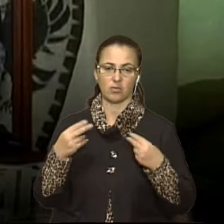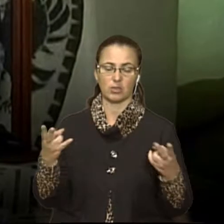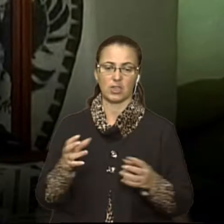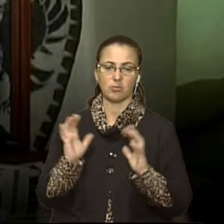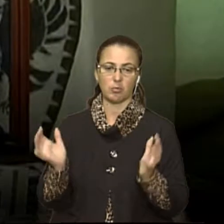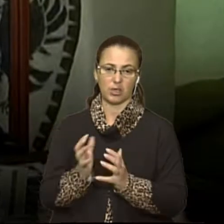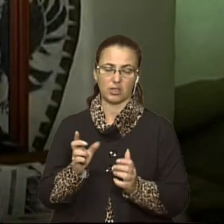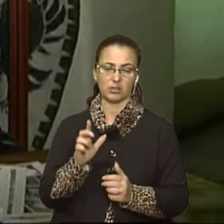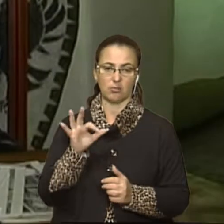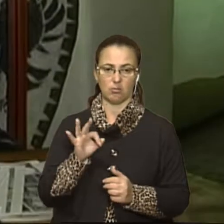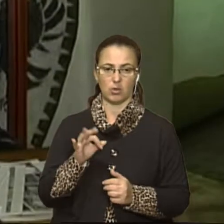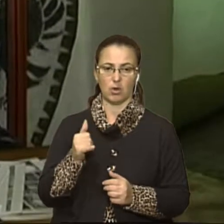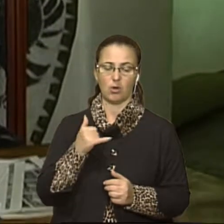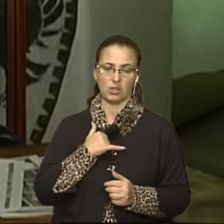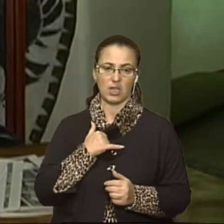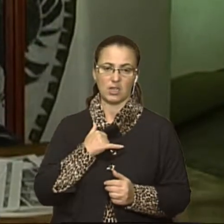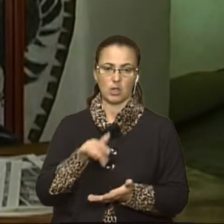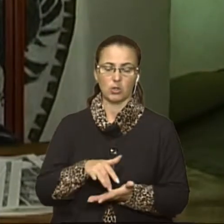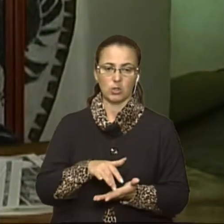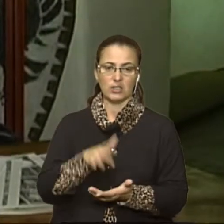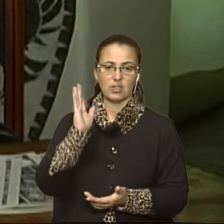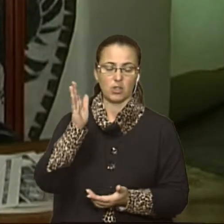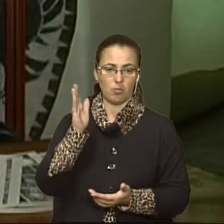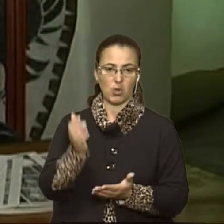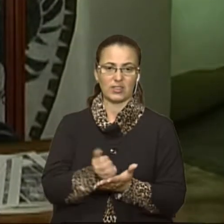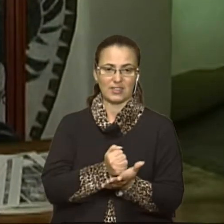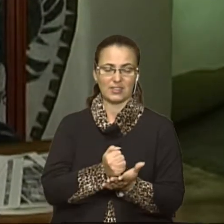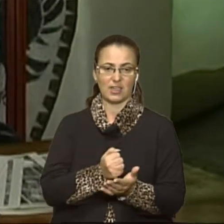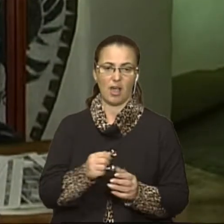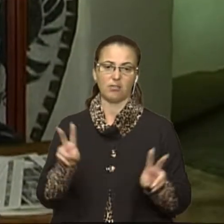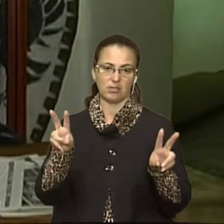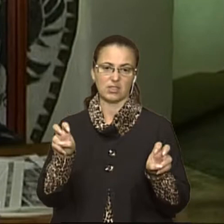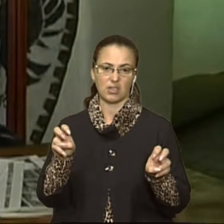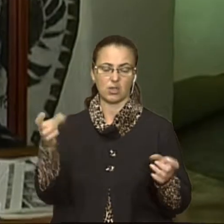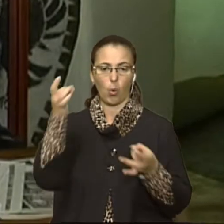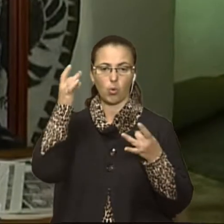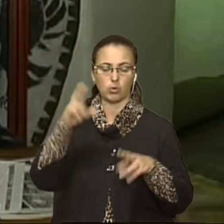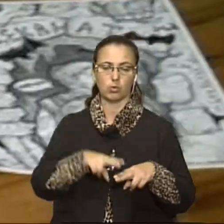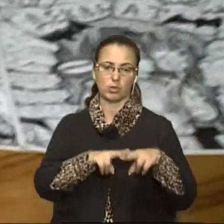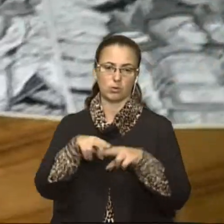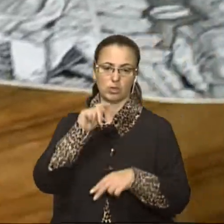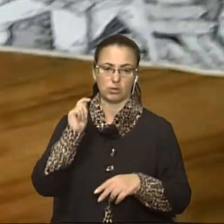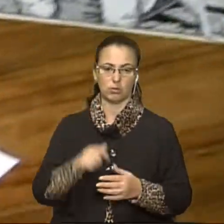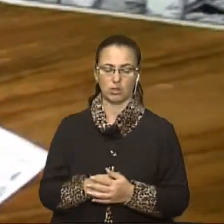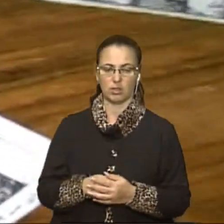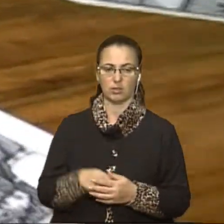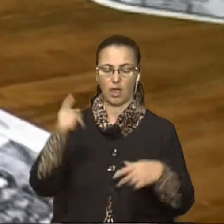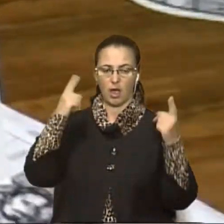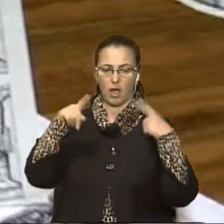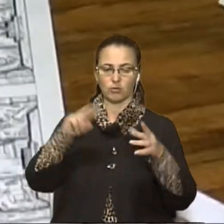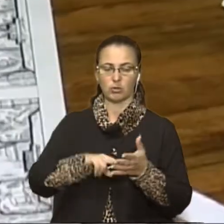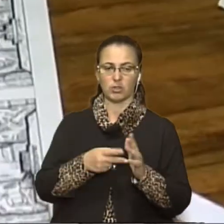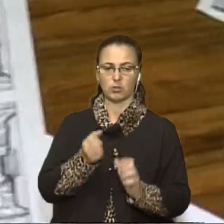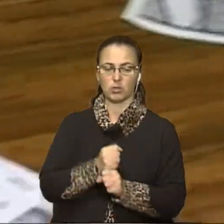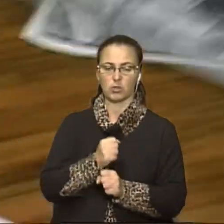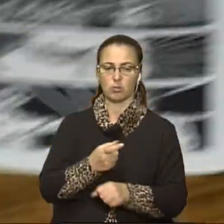тому що саме в нас туристичний потенціал міста на цьому отримається, і наш статус як культурної столиці України. Автор планує зробити